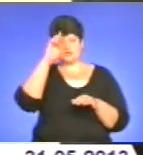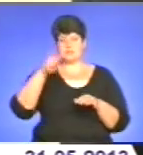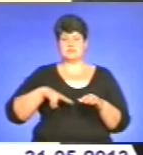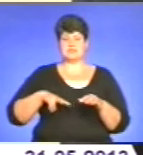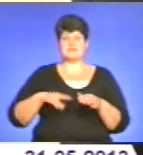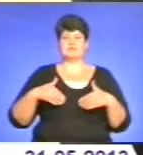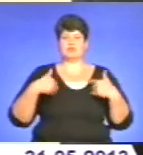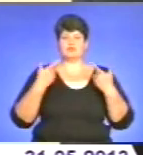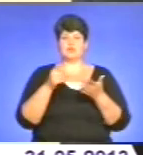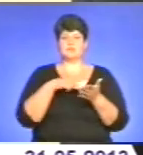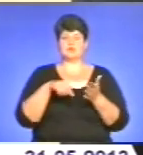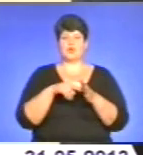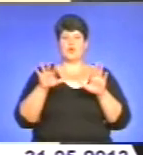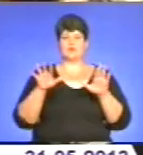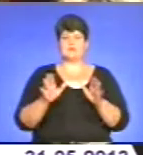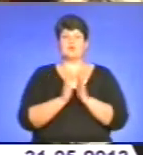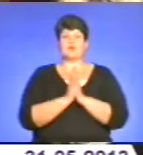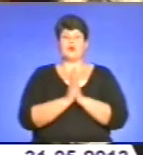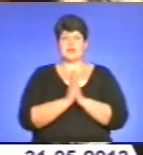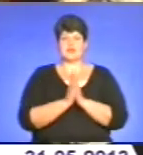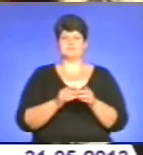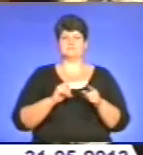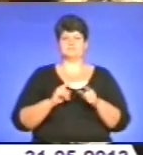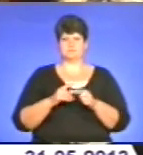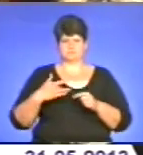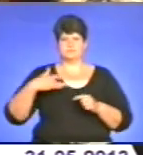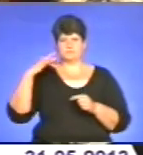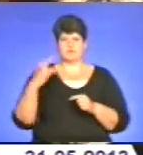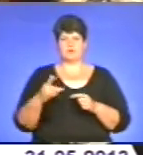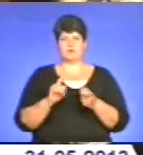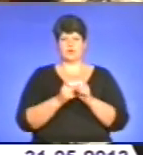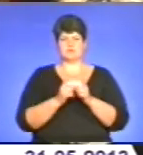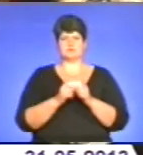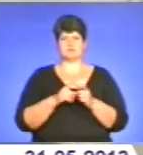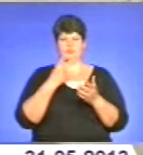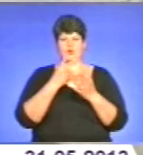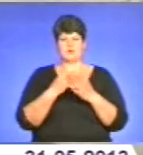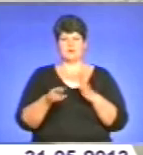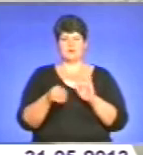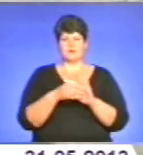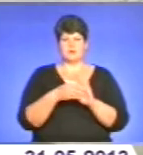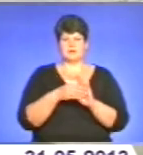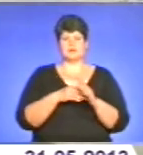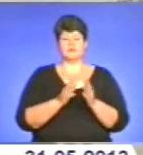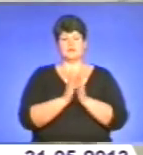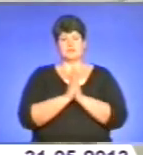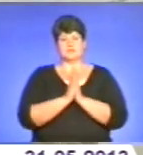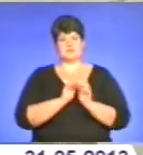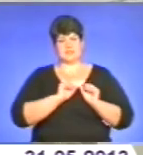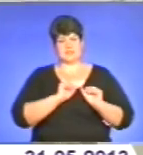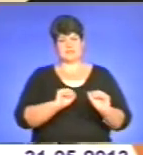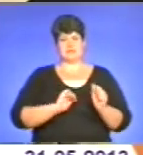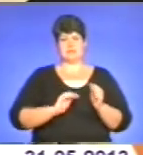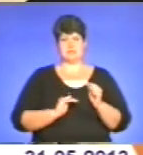звернувся до міського голови Тернополя з проханням жорсткіше боротися з проявами корупції і закликав захистити бізнес від